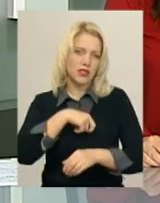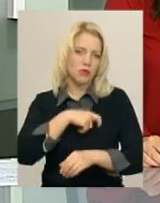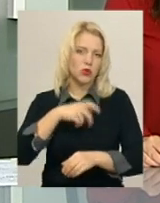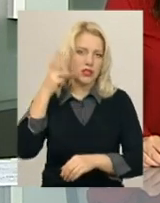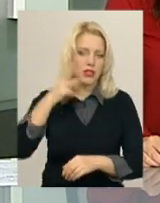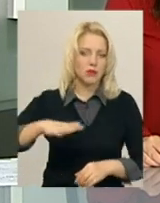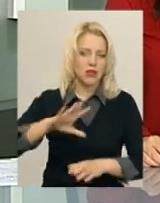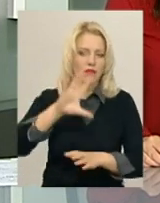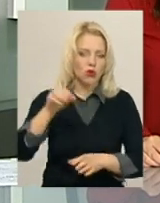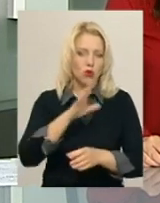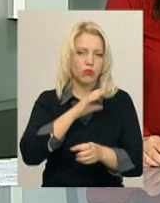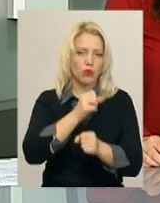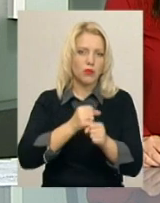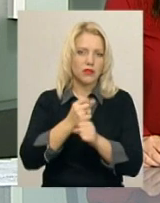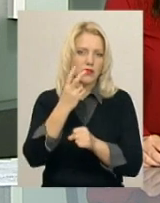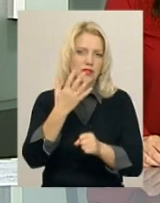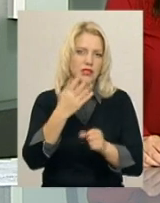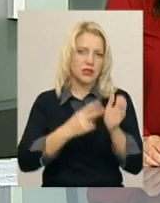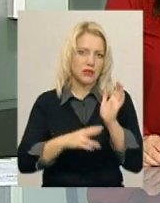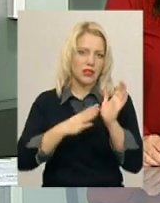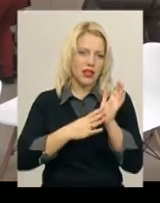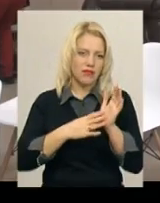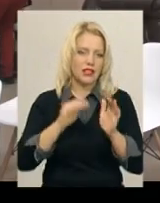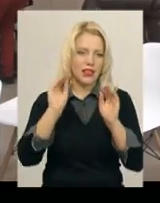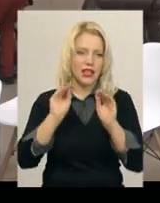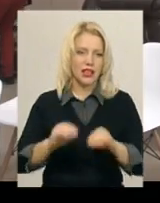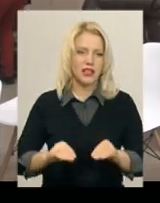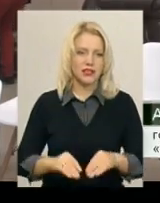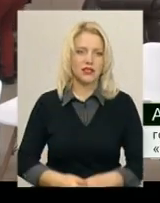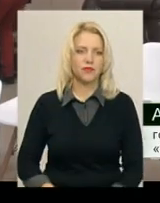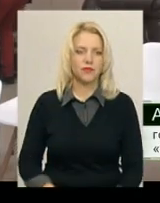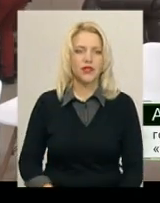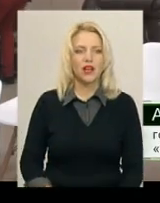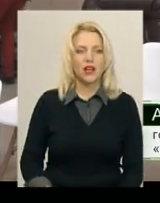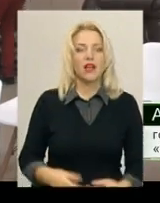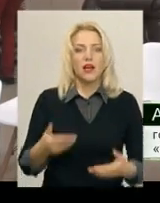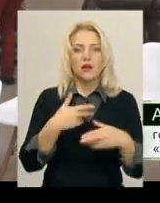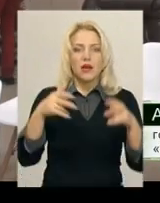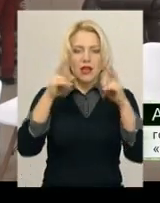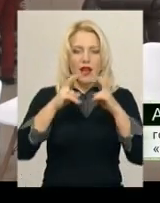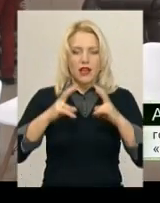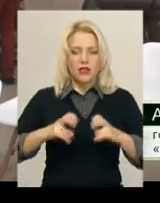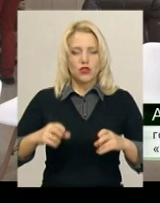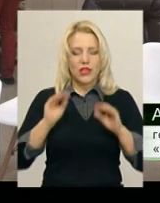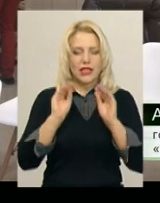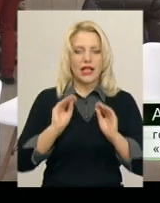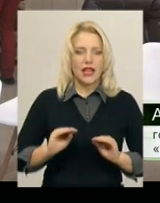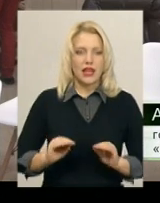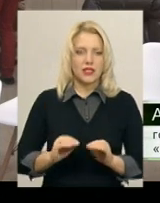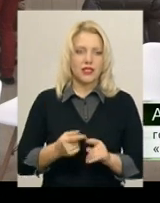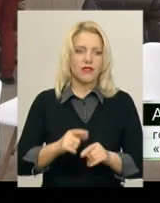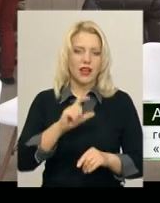опрацювали 289 декларацій. Ми аналізували декларації посадовців